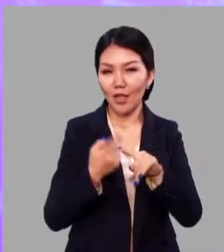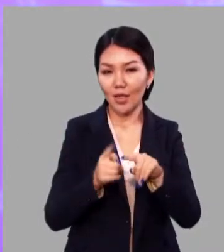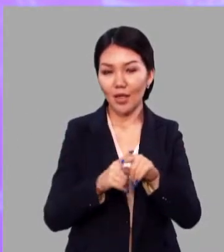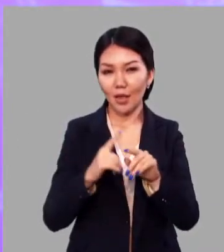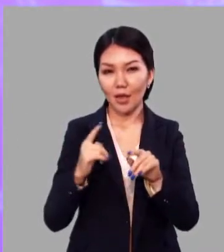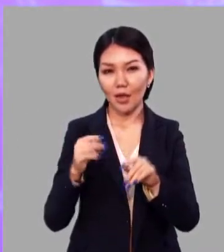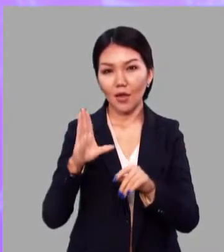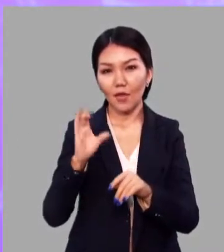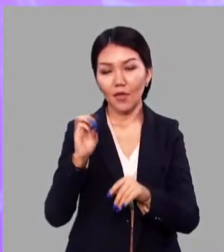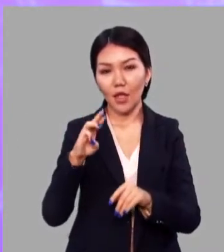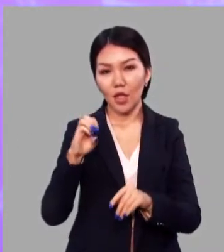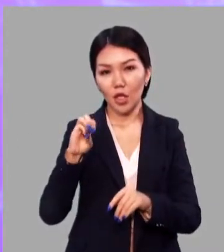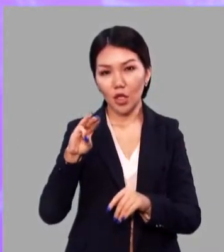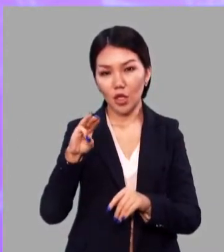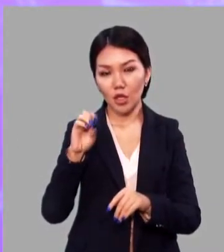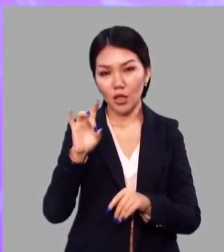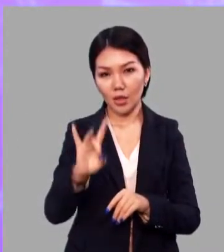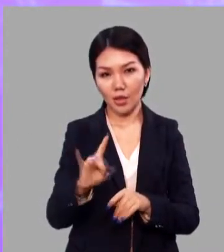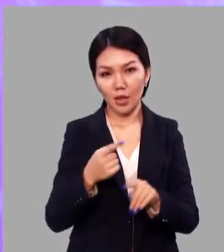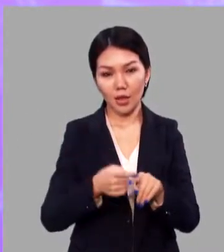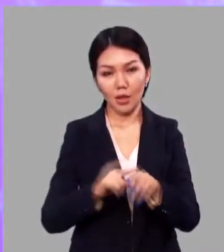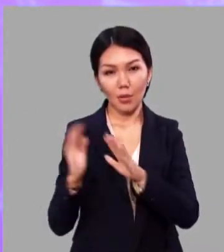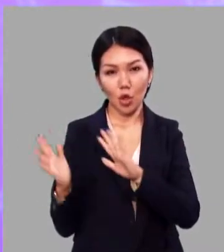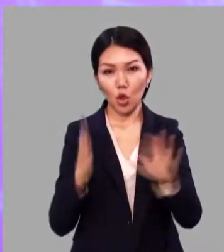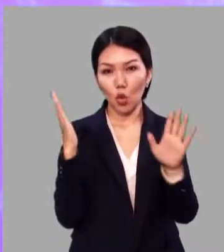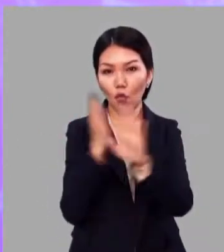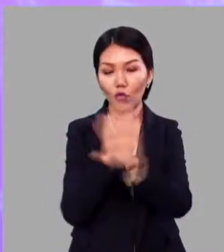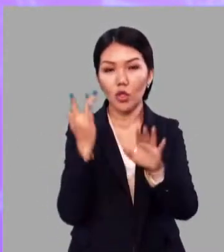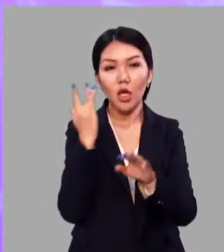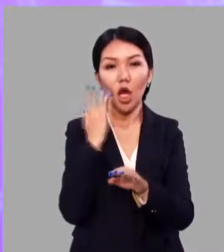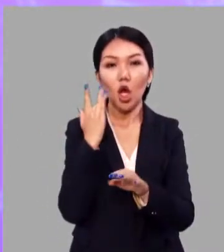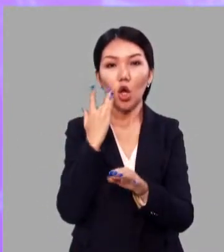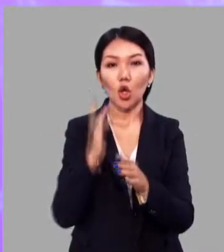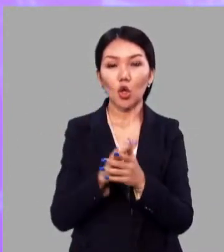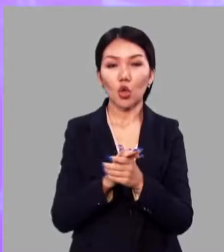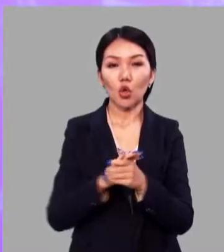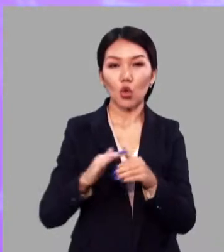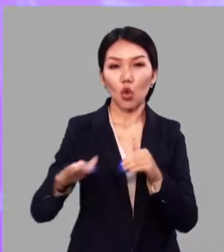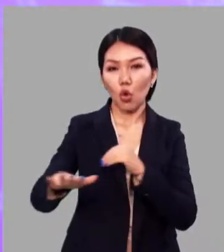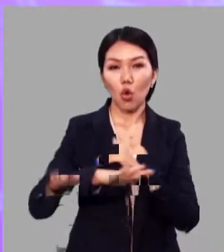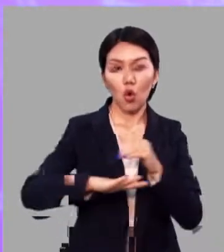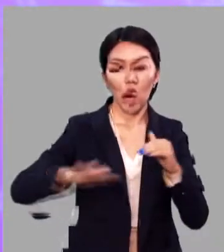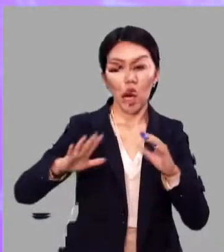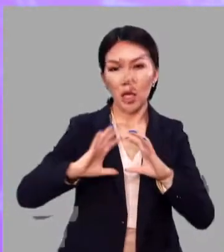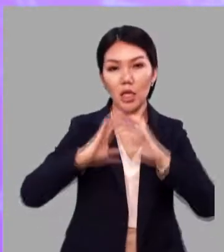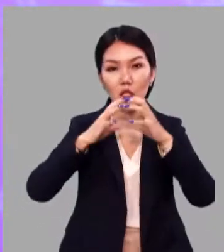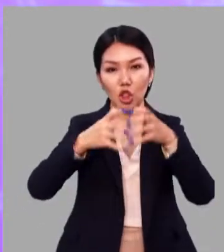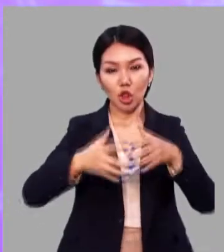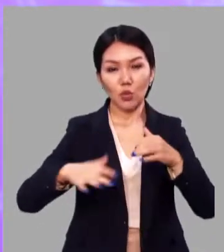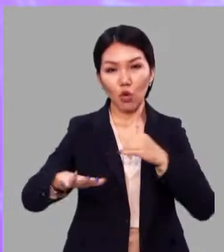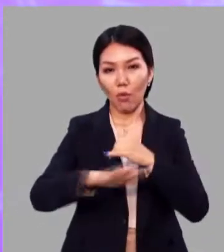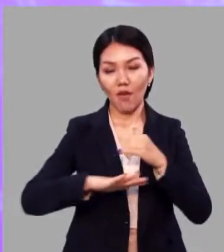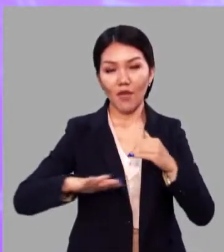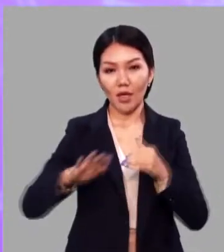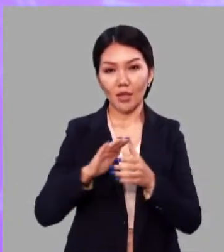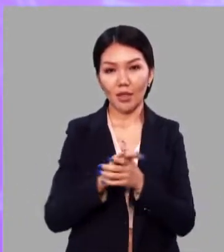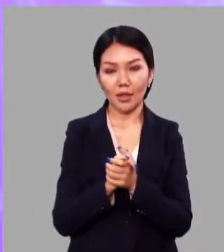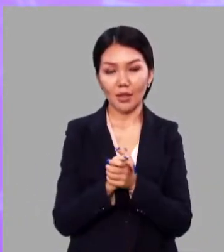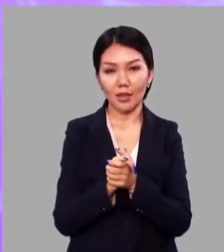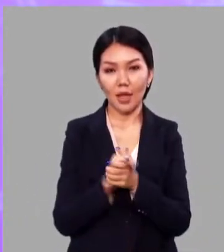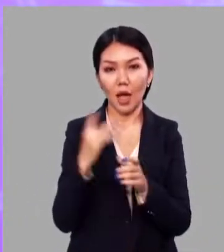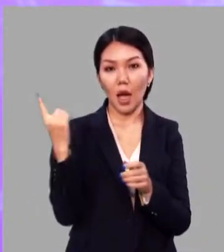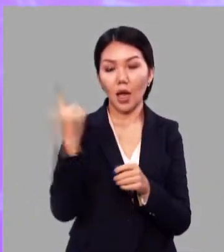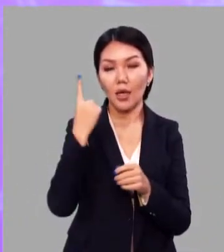воздуха, который движется около земной поверхности. Одним из